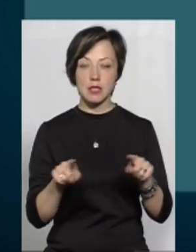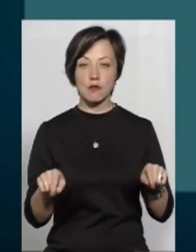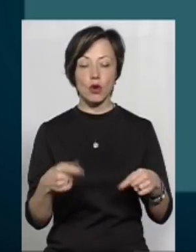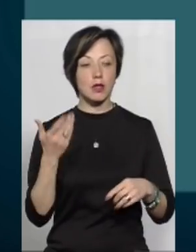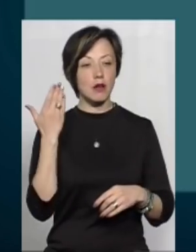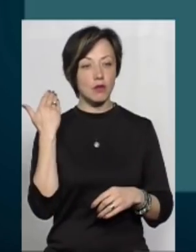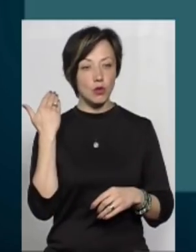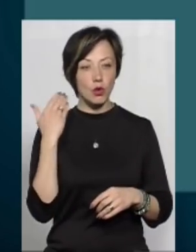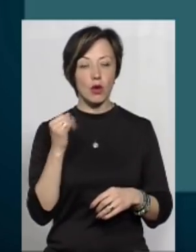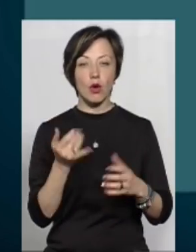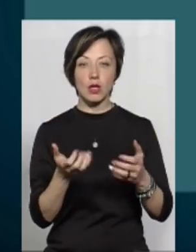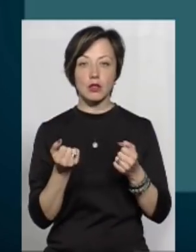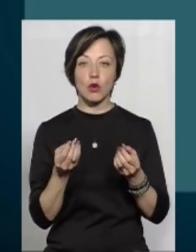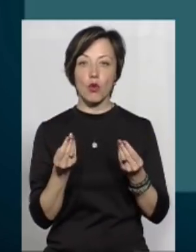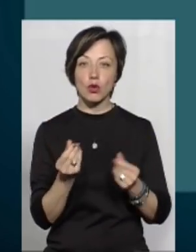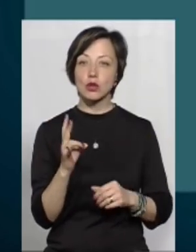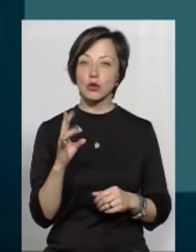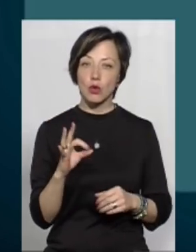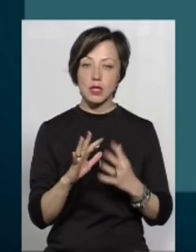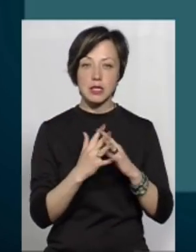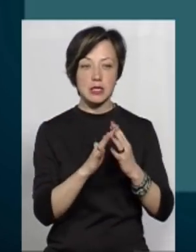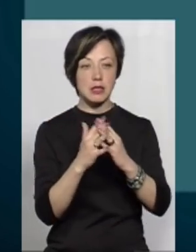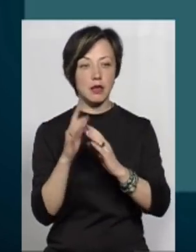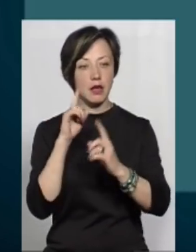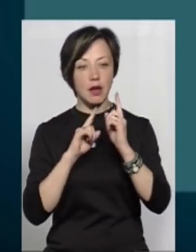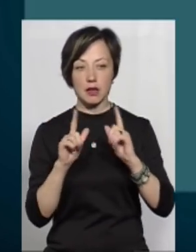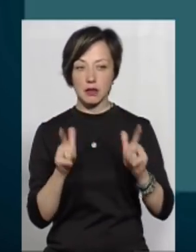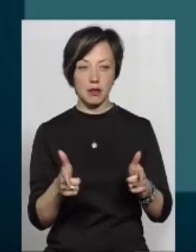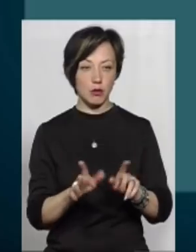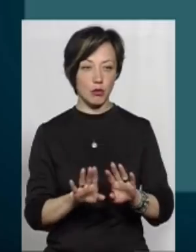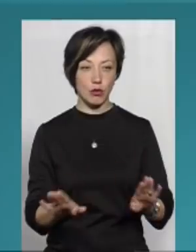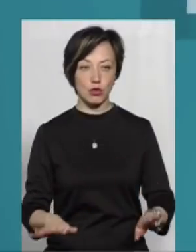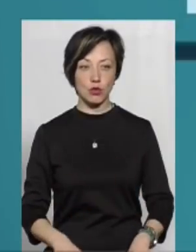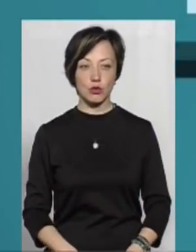вже давно і одержати кошти, але сільські ради на це не хочуть йти.